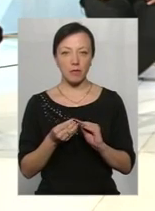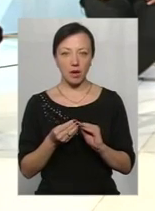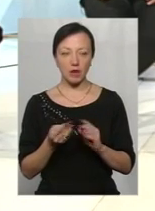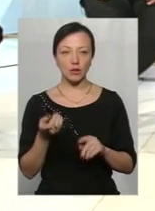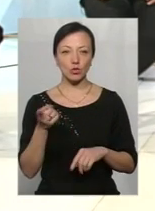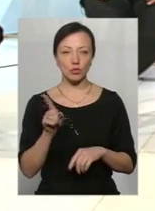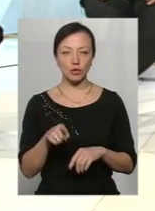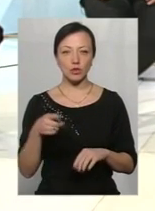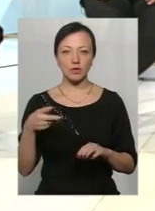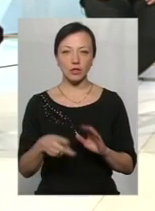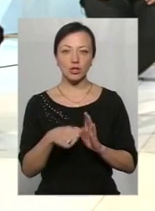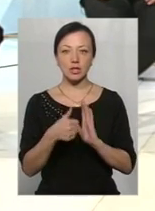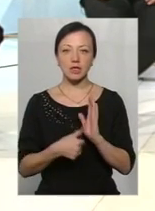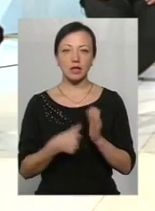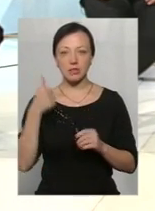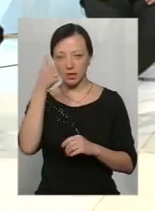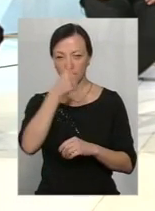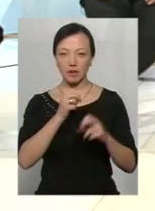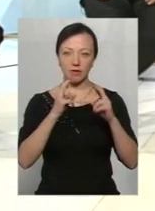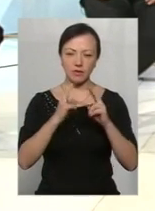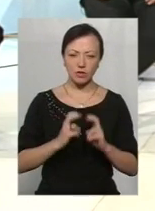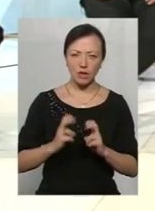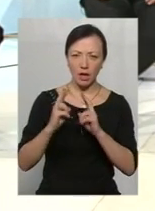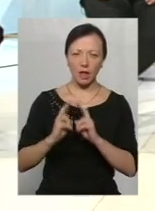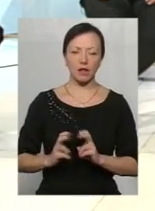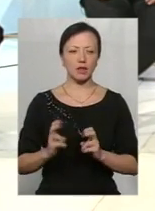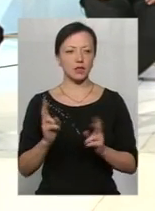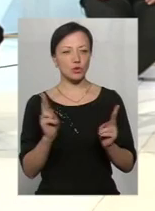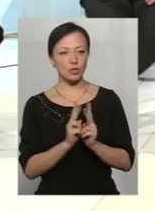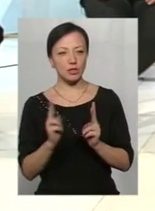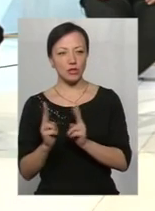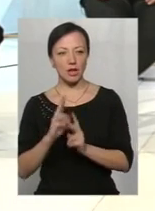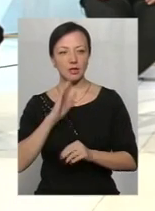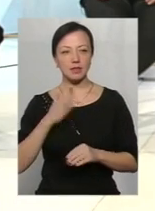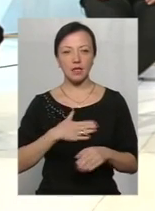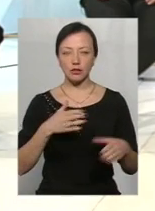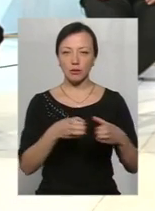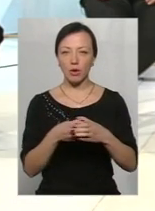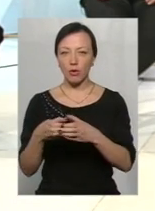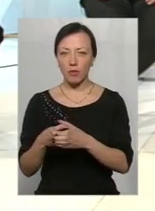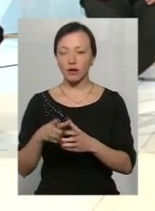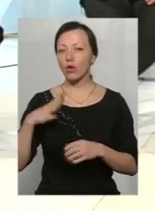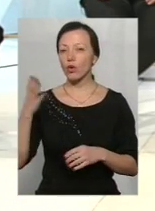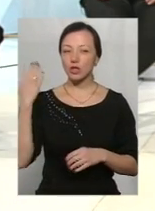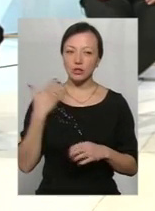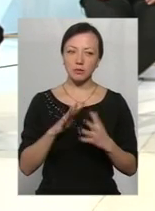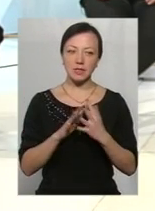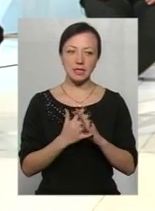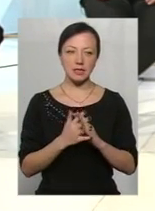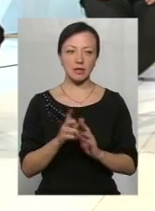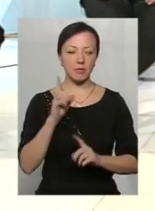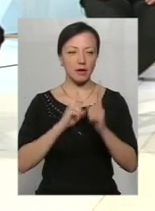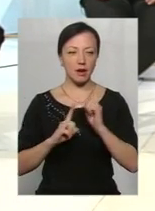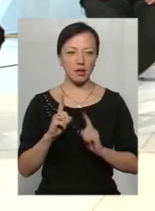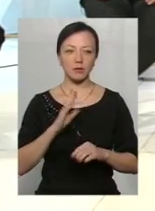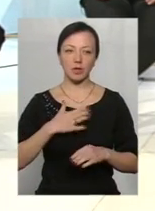тому що 2016 рік ми вивчали, ми зустрічалися з нашими громадами, колишніми сільськими радами. В нашу